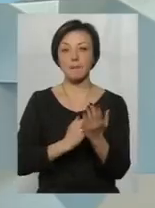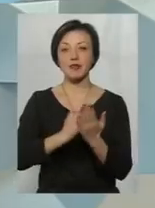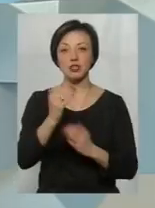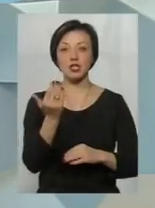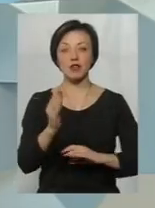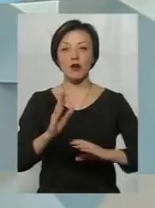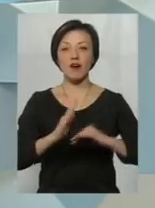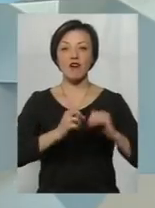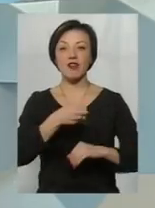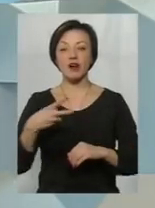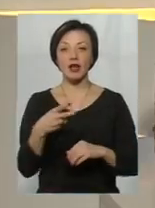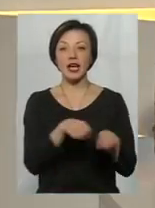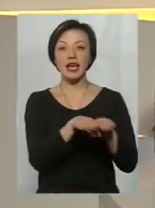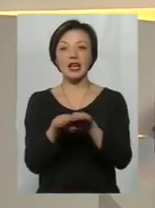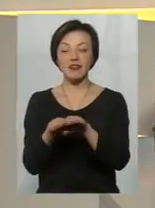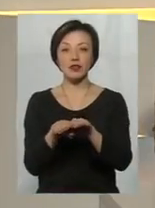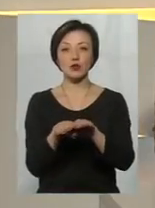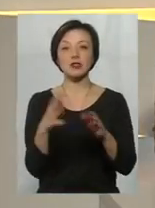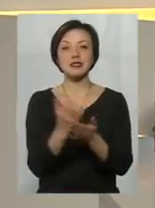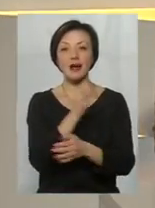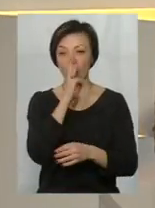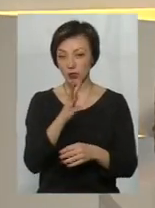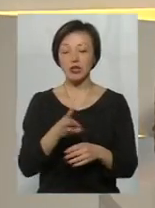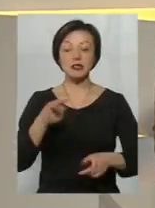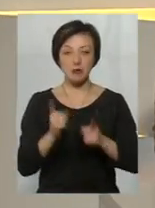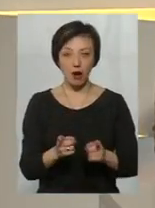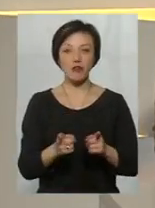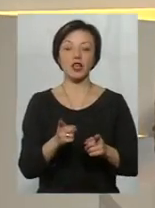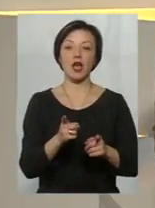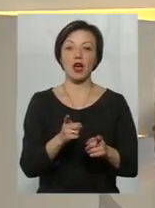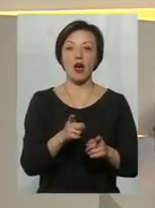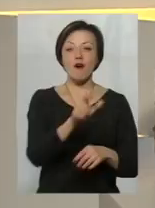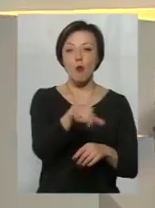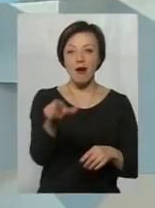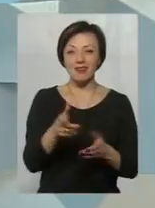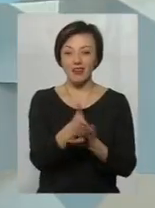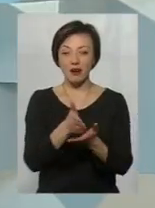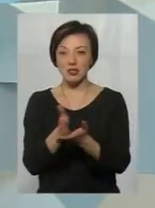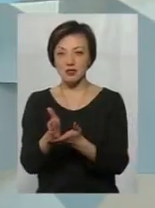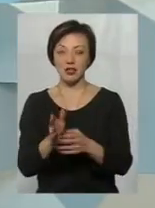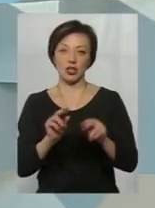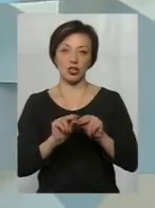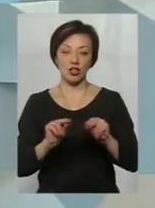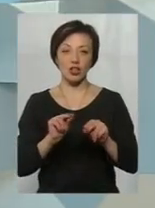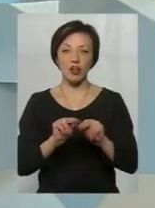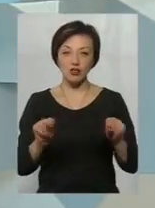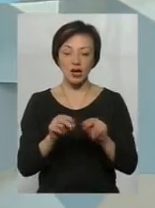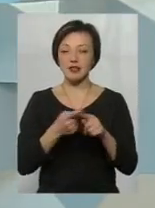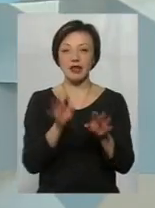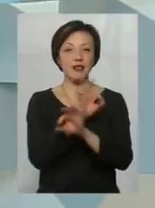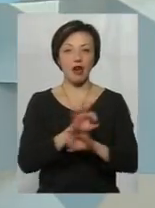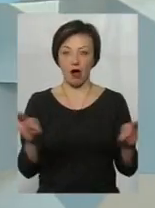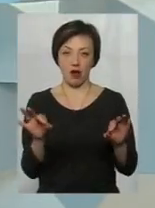їхню кваліфікацію, підвищує рівень їхнього заробітку. Тому, справді, і в гуманітарних будь-яких сферах навчання, мені здається, що це буде ідеальний варіант